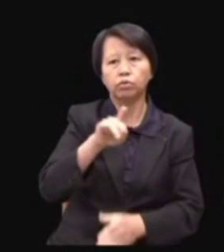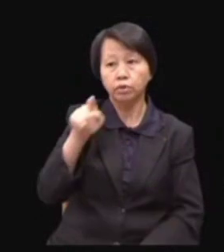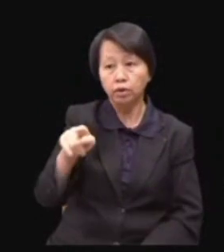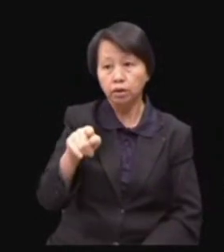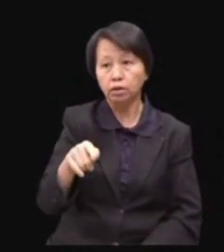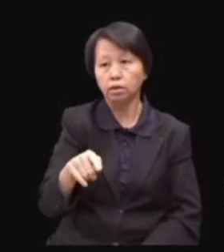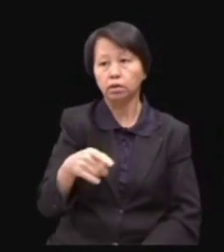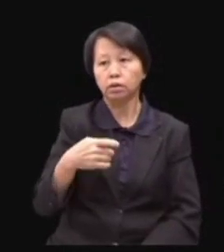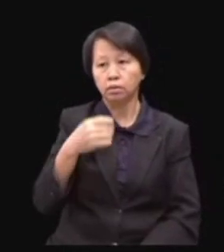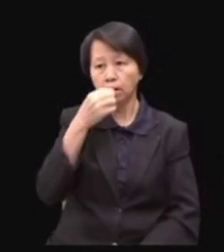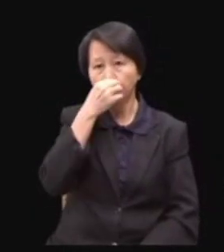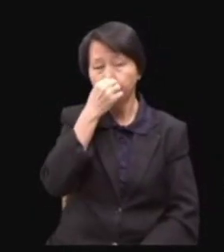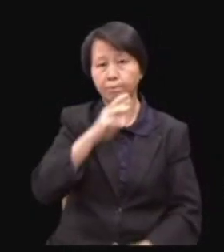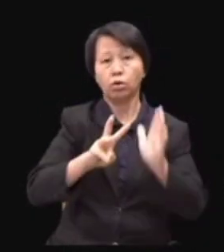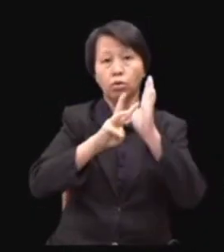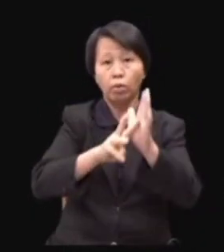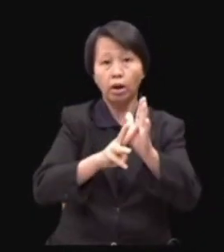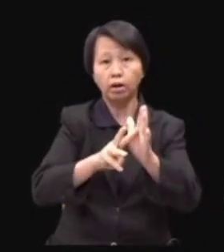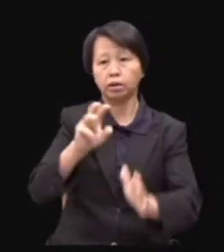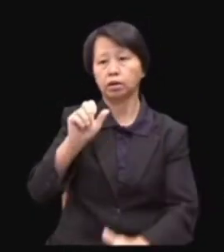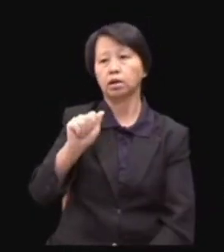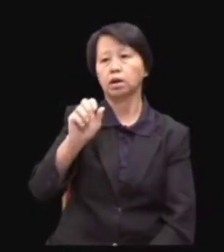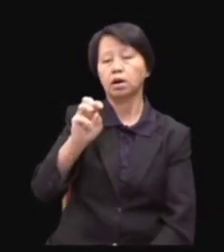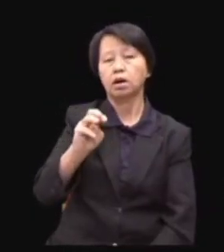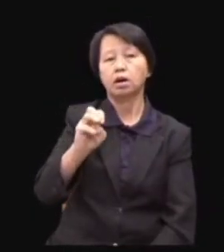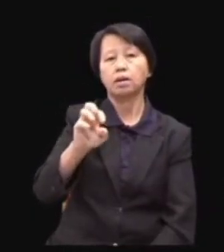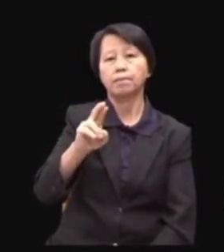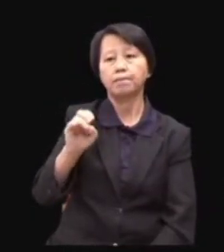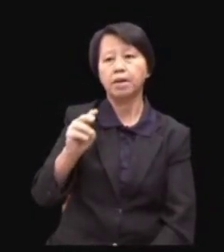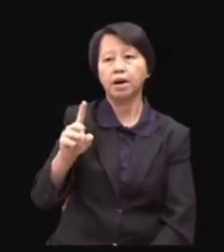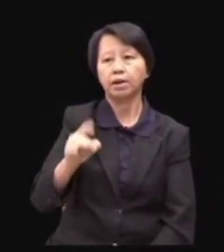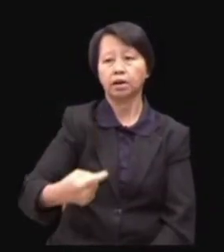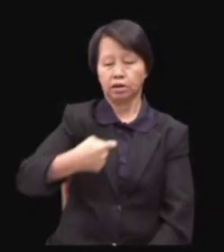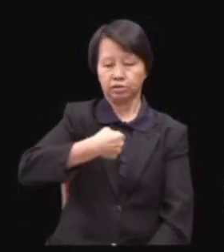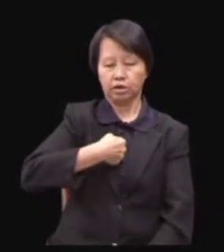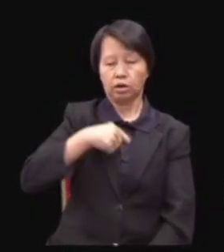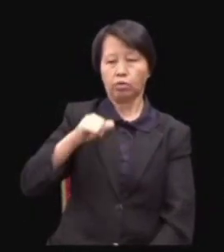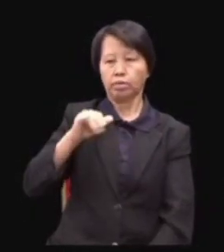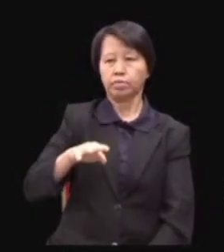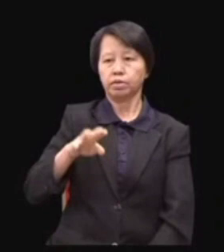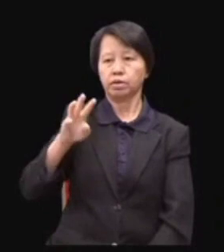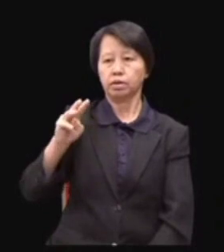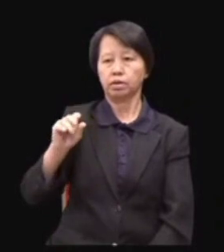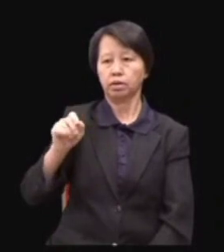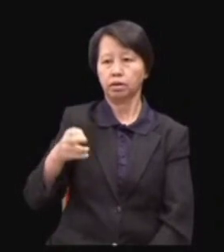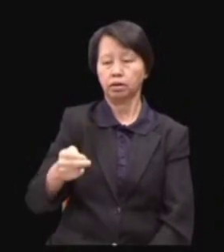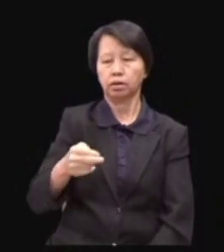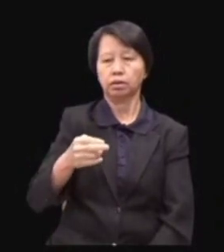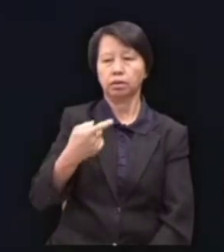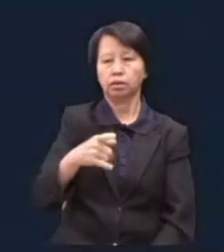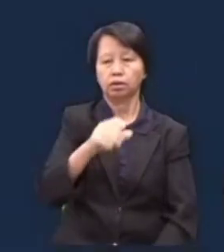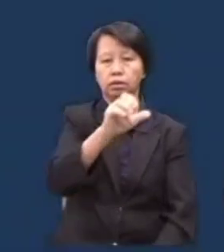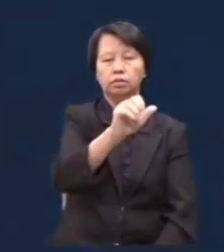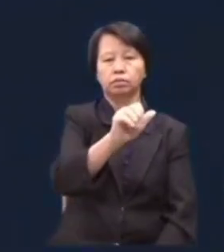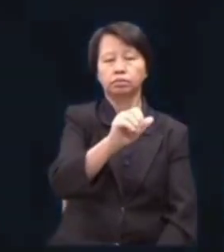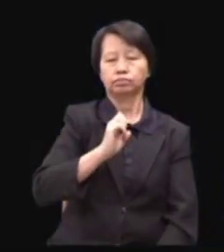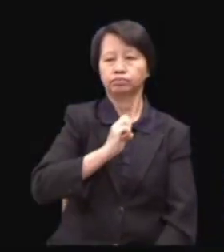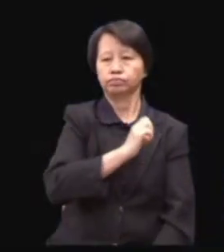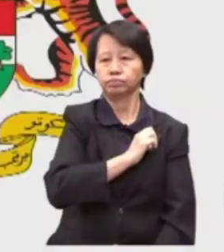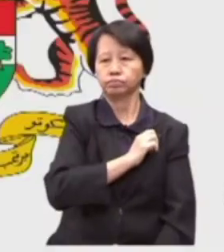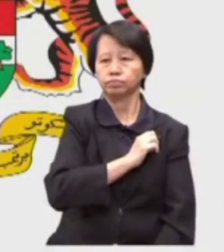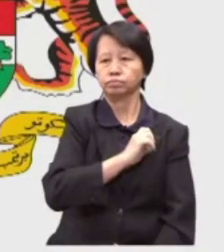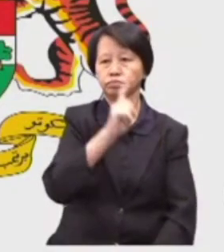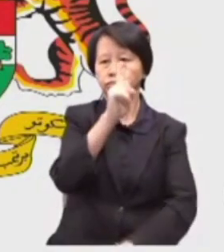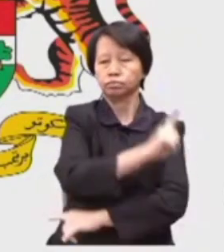Di sini. Mewakili Armada Bersatu Malaysia, saya, YB Mersing, Saudara Issa Lahuddin, Esko Armada Nasional,